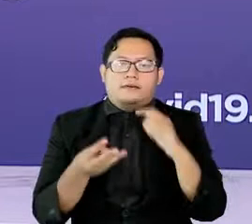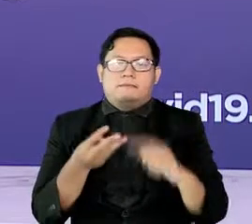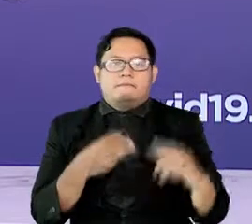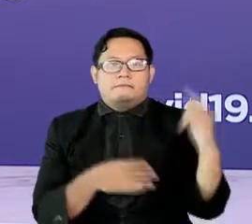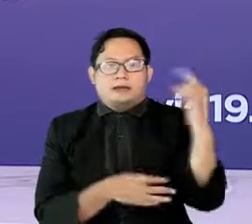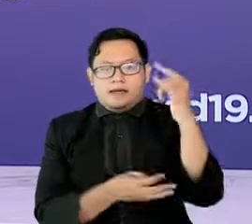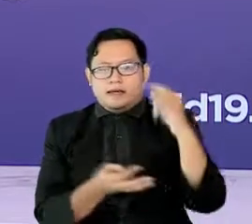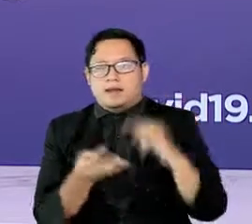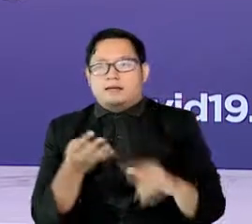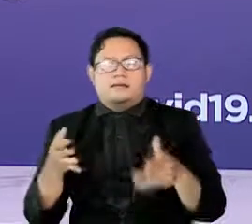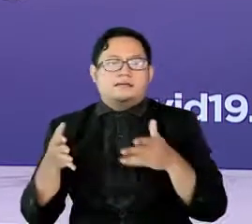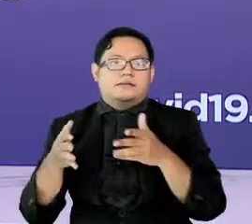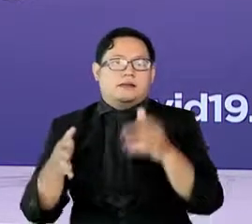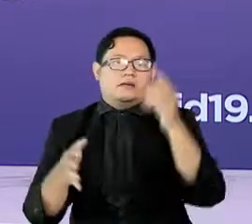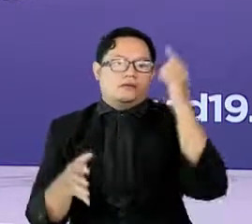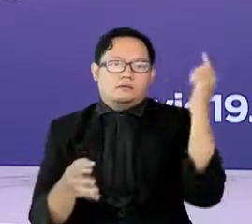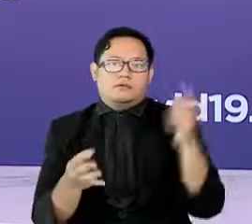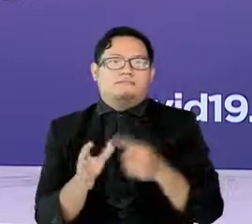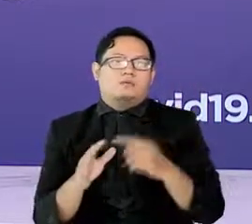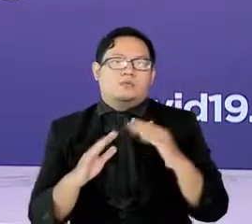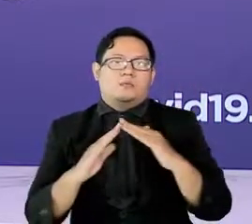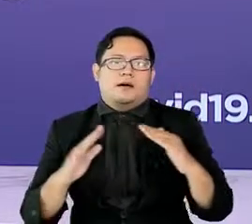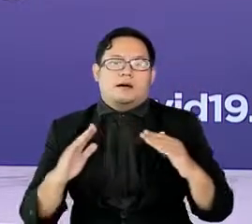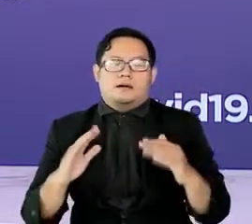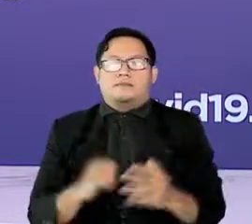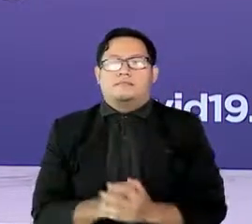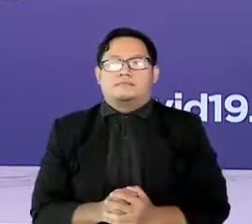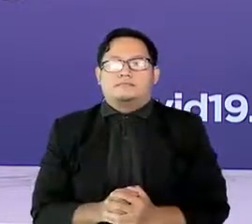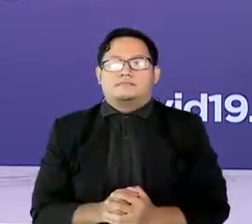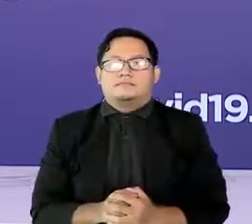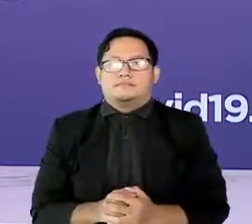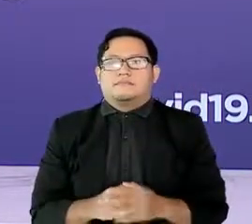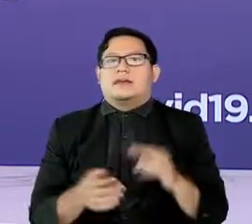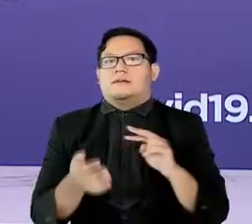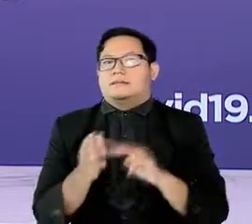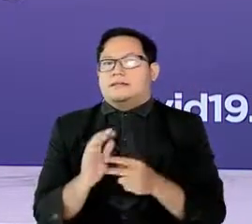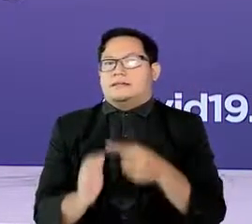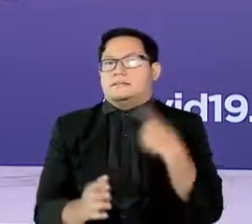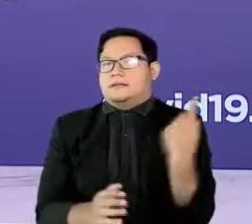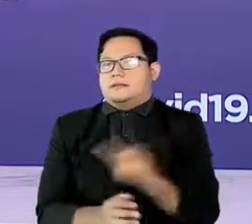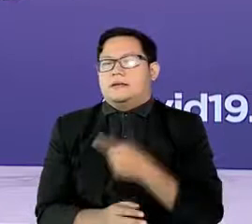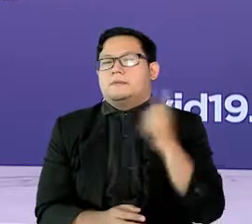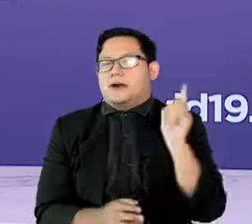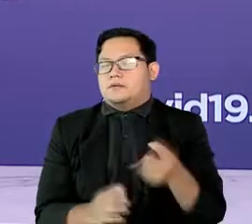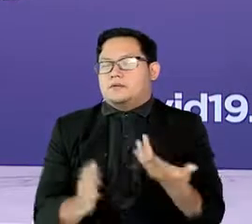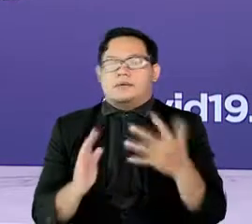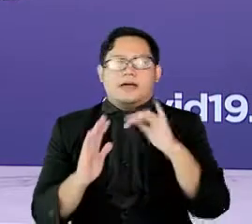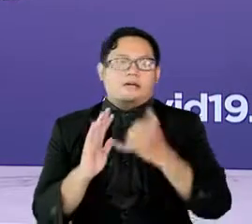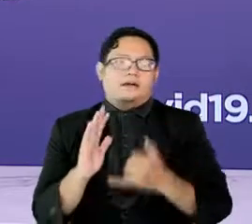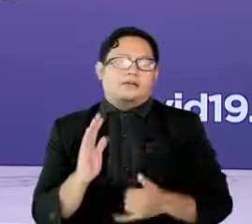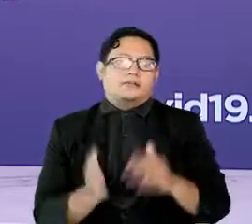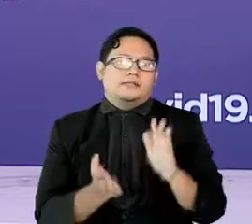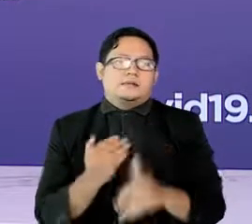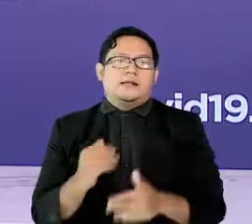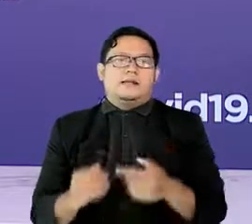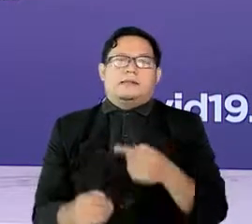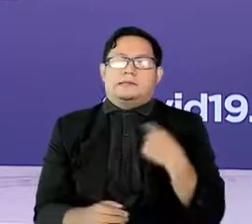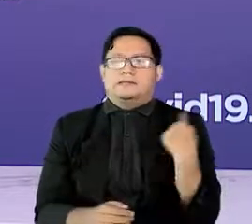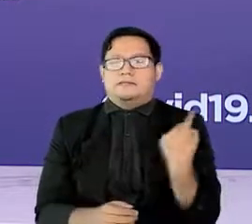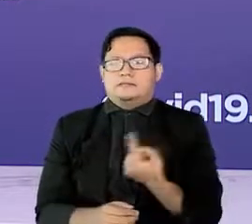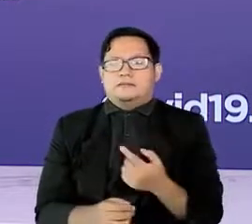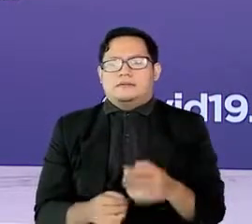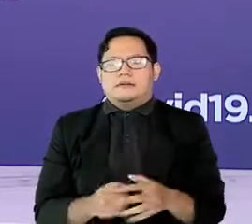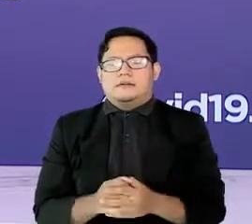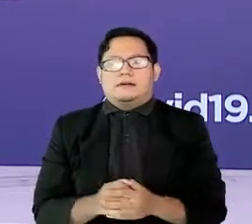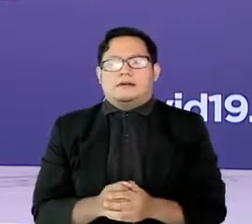umum, dan rumah. Hal ini perlu menjadi motivasi bagi kita bersama untuk mengevaluasi kembali sudah sejauh mana